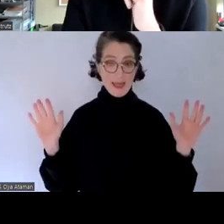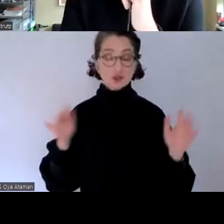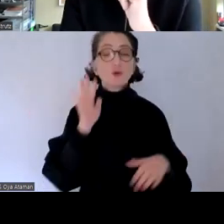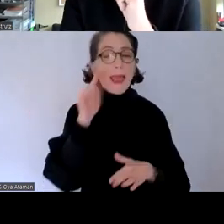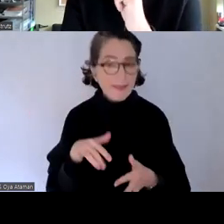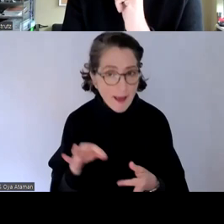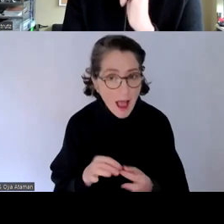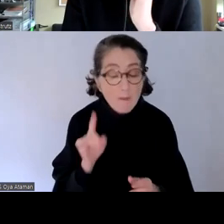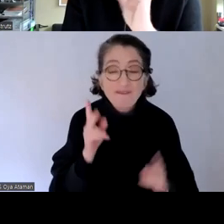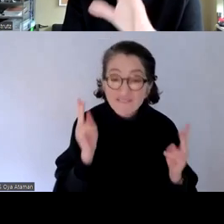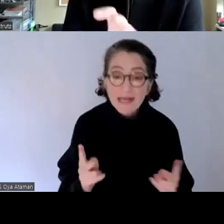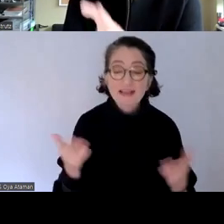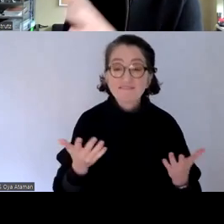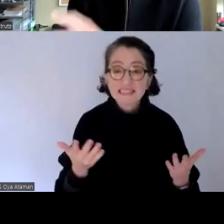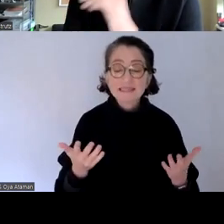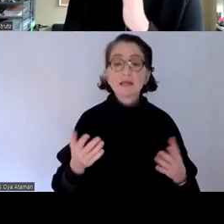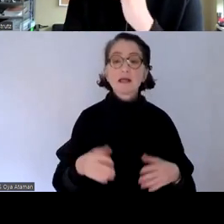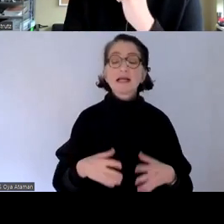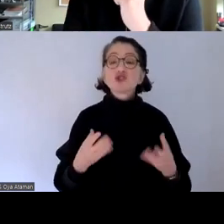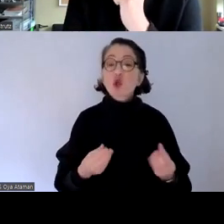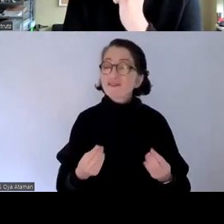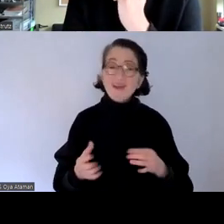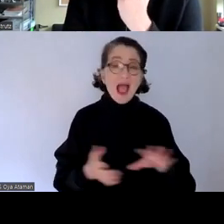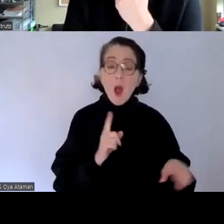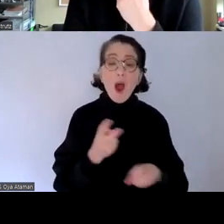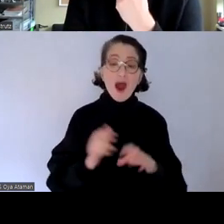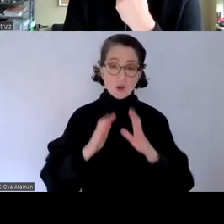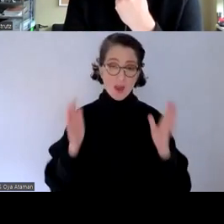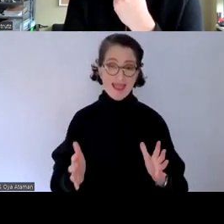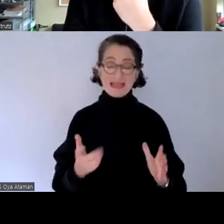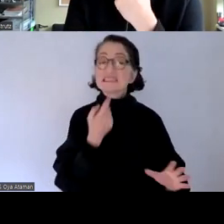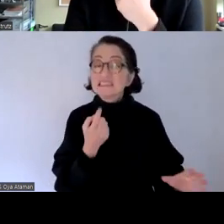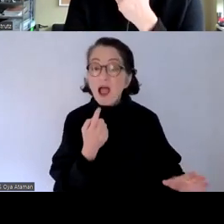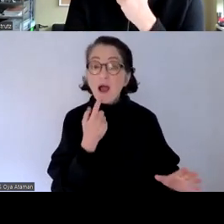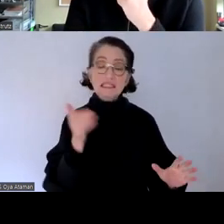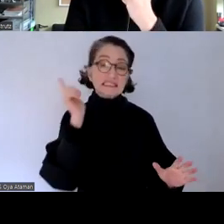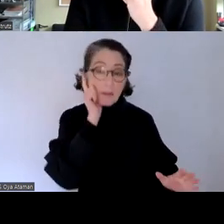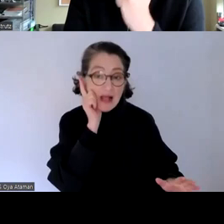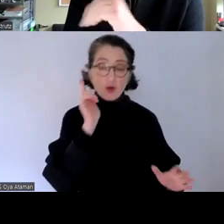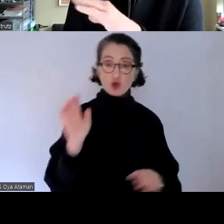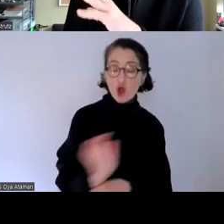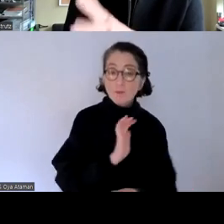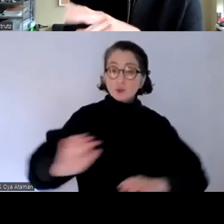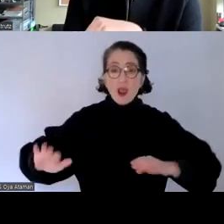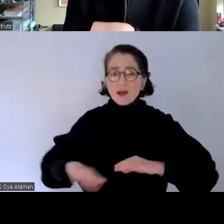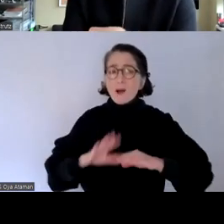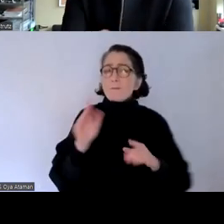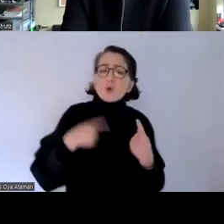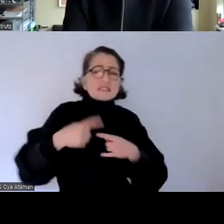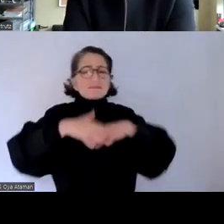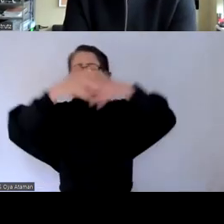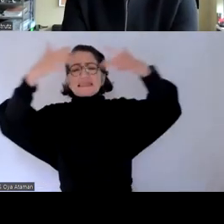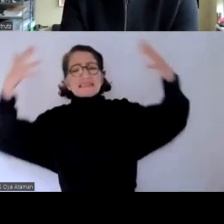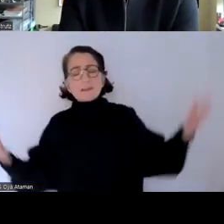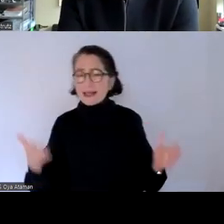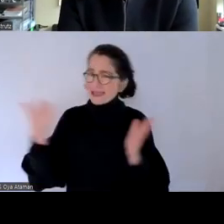einmal auch wirklich neben der software die hardware haben computer smartphones ganze prozesse und